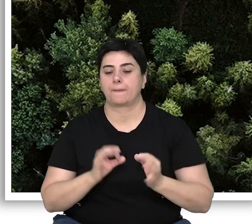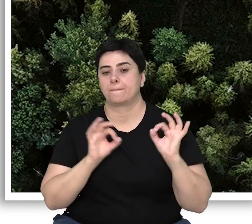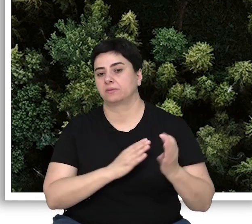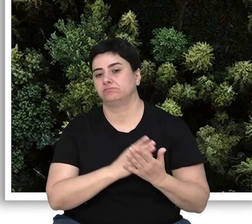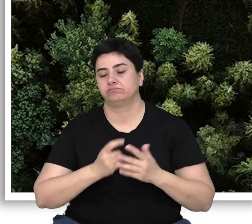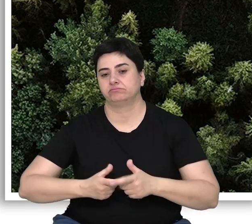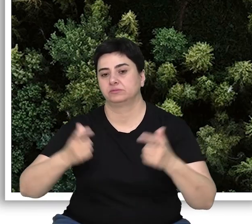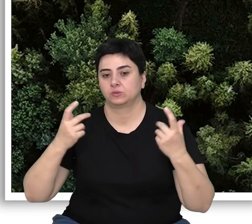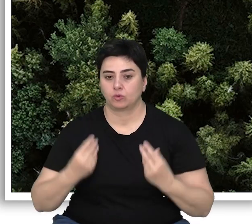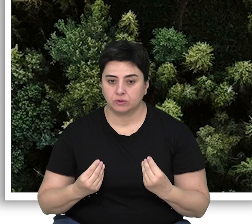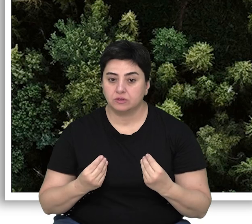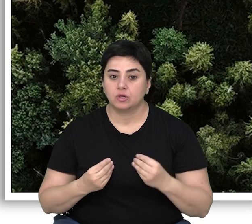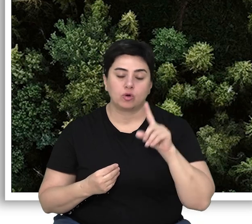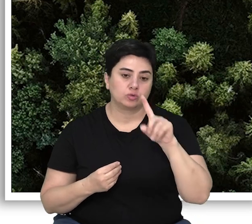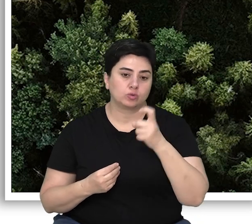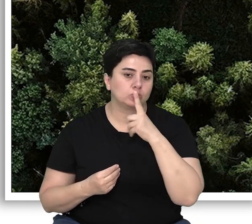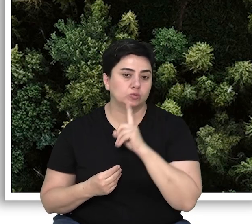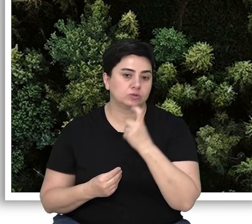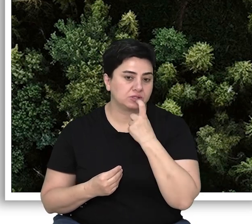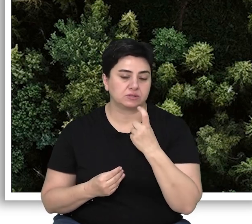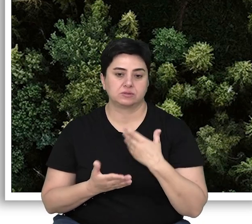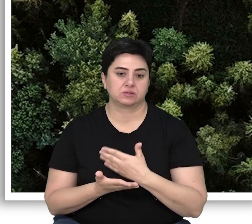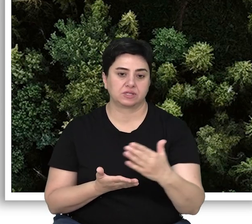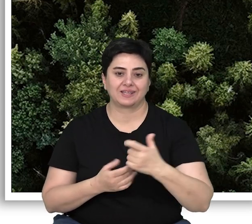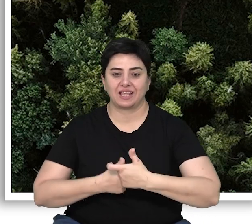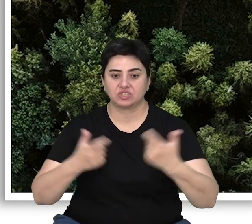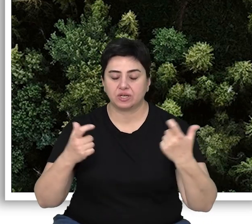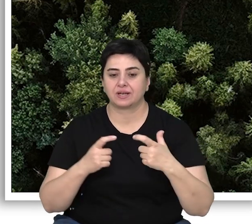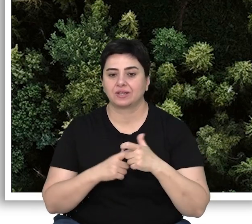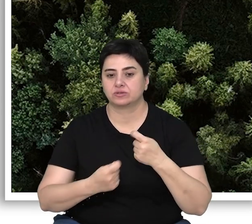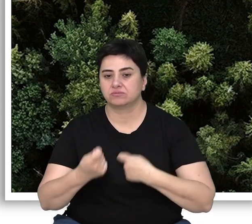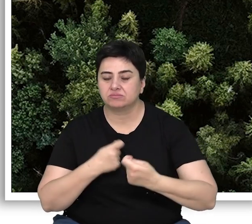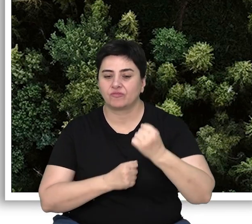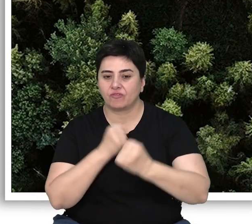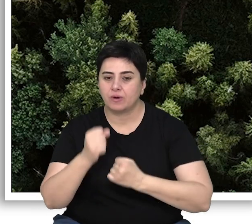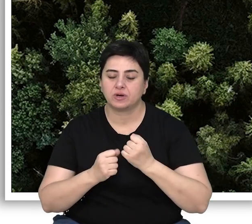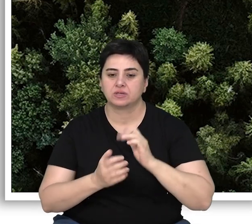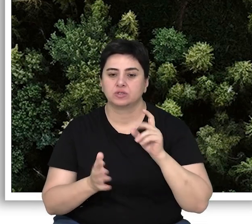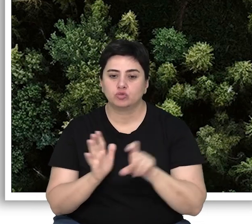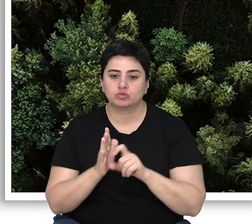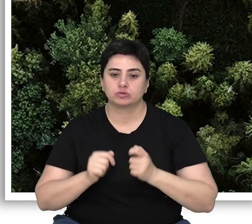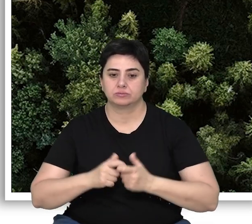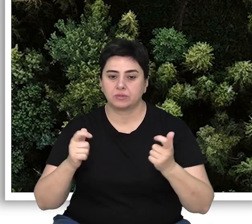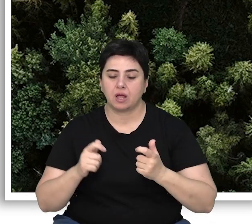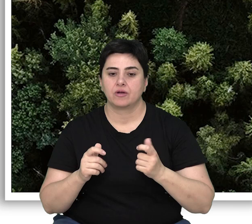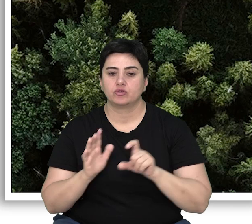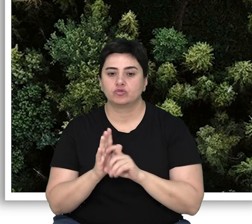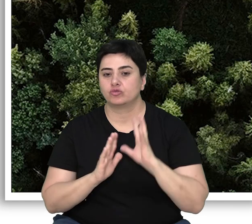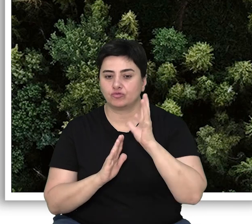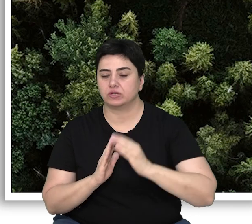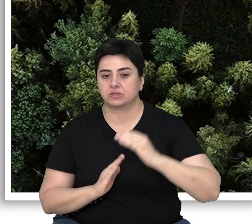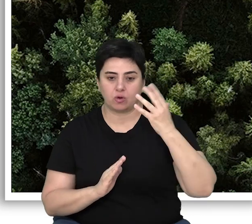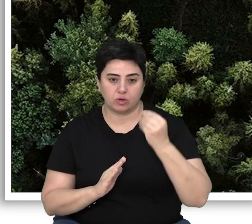Özellikle 19. yüzyıldan itibaren gelişen endüstri, hızlı nüfus artışı, artan nüfusun